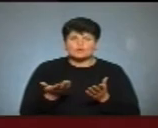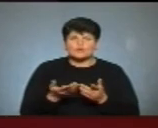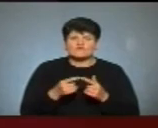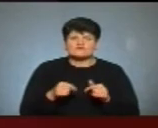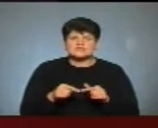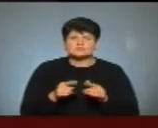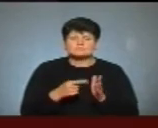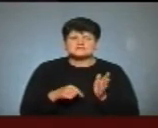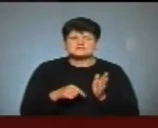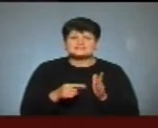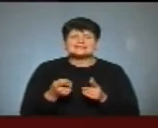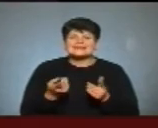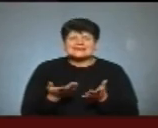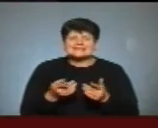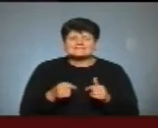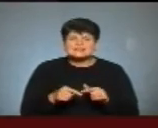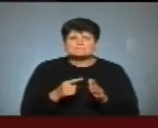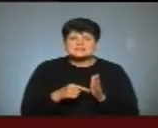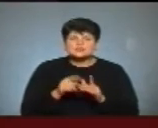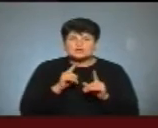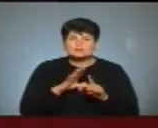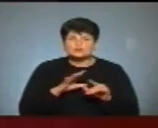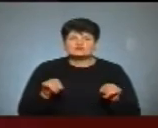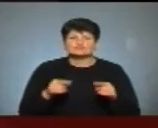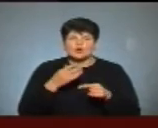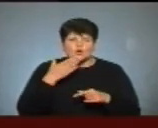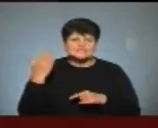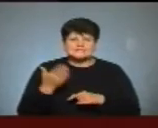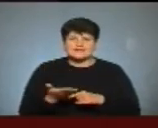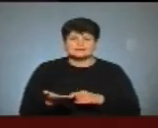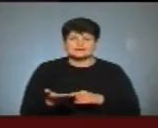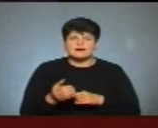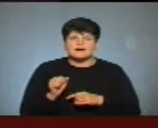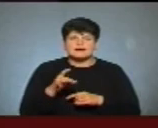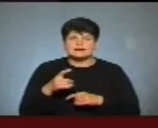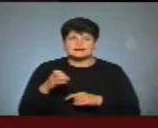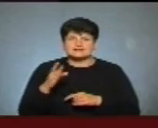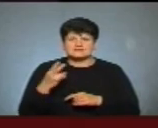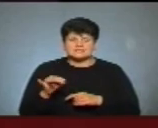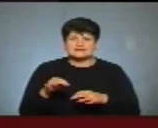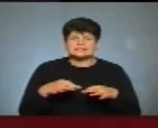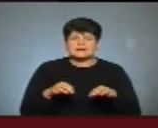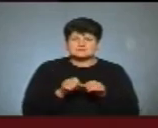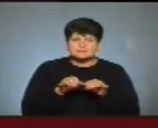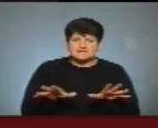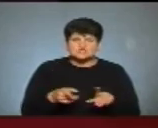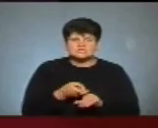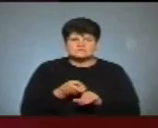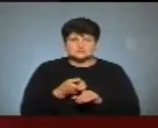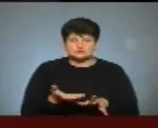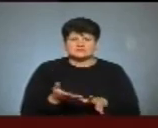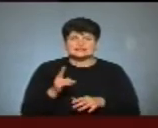відділ міської ради був створений останнім? Архівний, транспортних мереж і зв'язку,